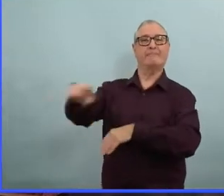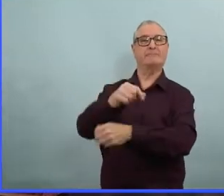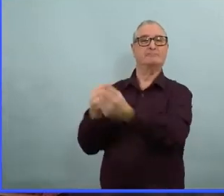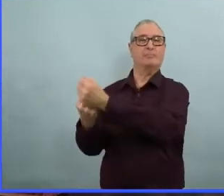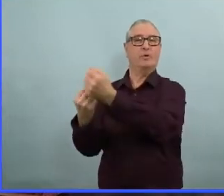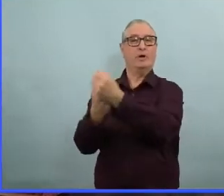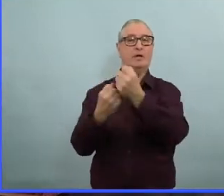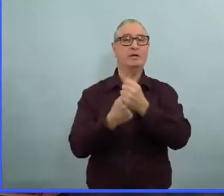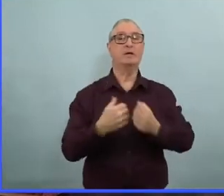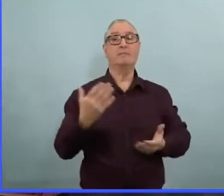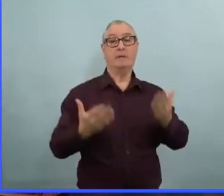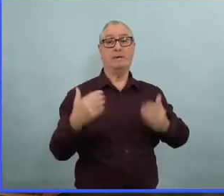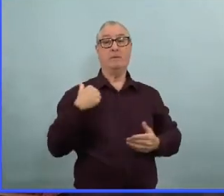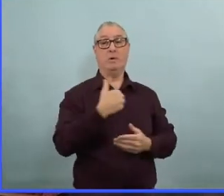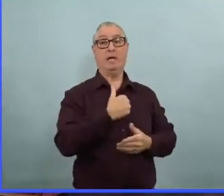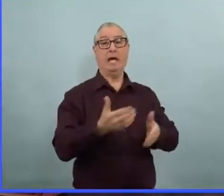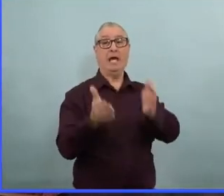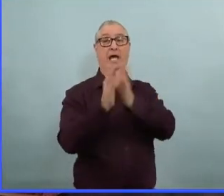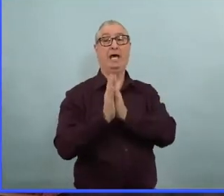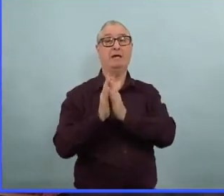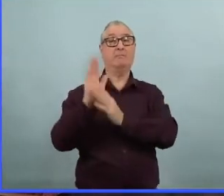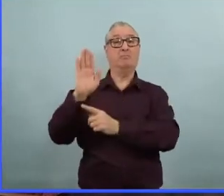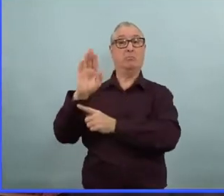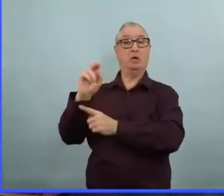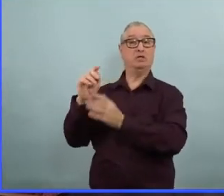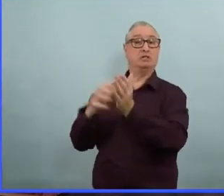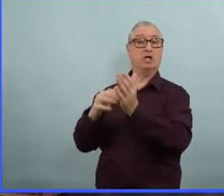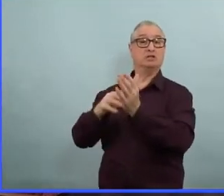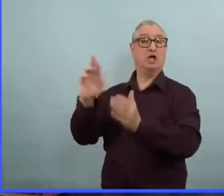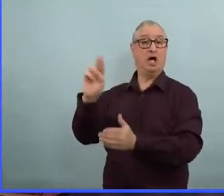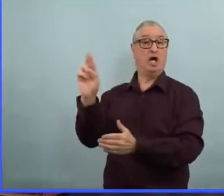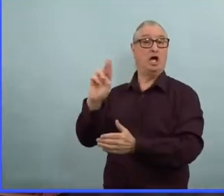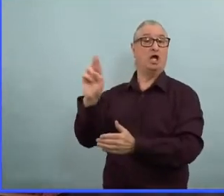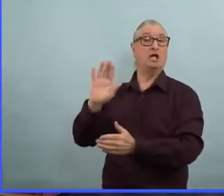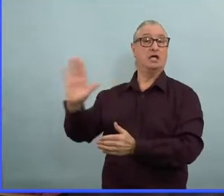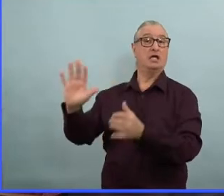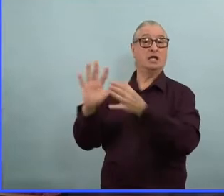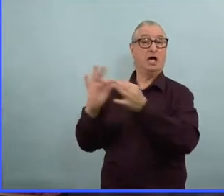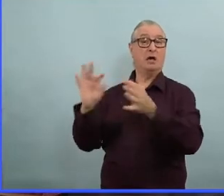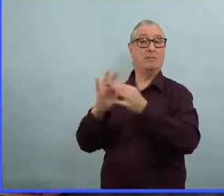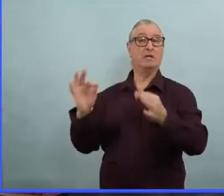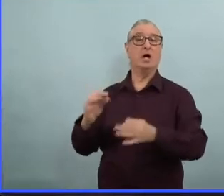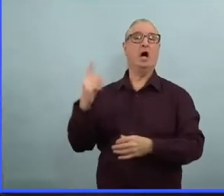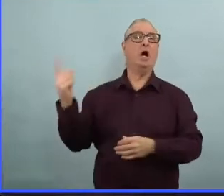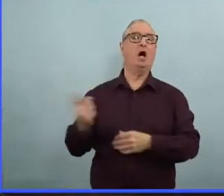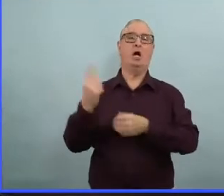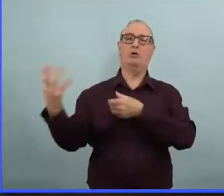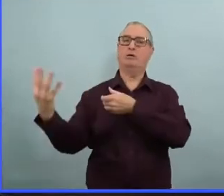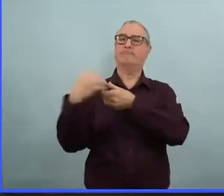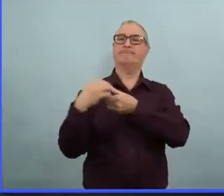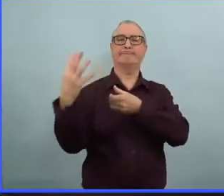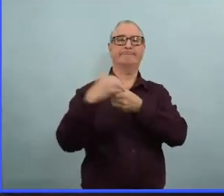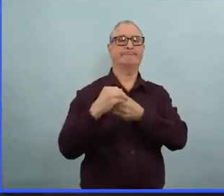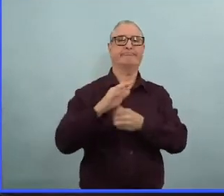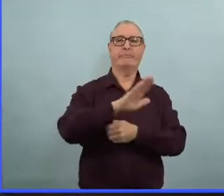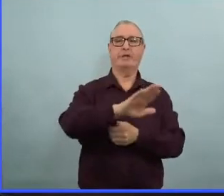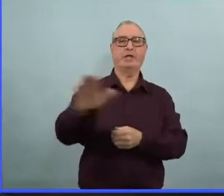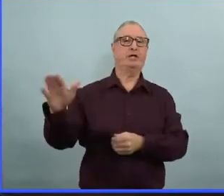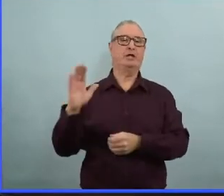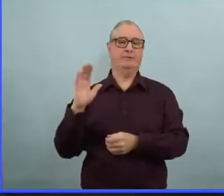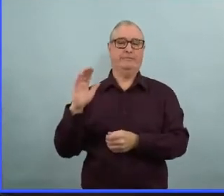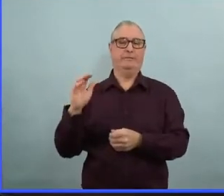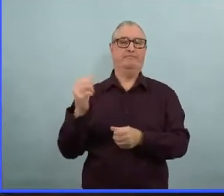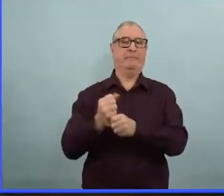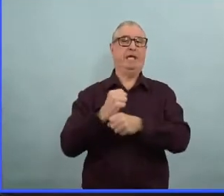demander à Brent de nous expliquer de nouveau. Je veux que vous compreniez que nous avons travaillé tous ensemble, y compris avec les autorités de santé publique.